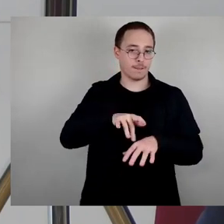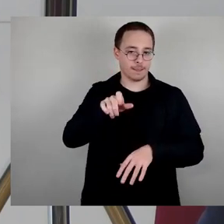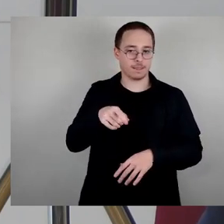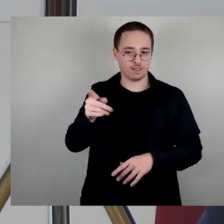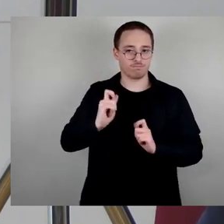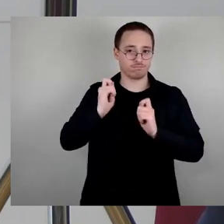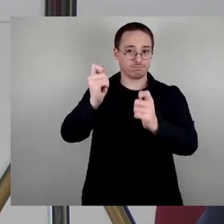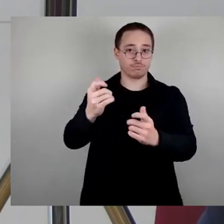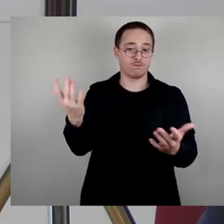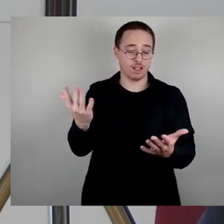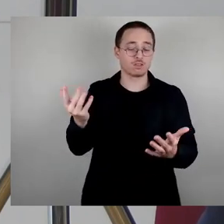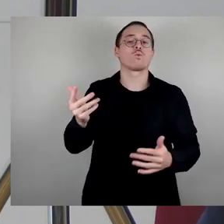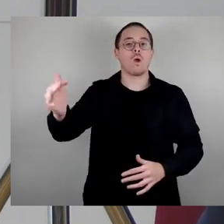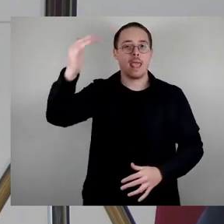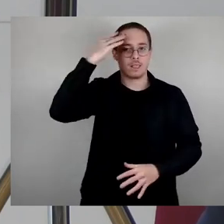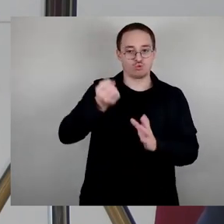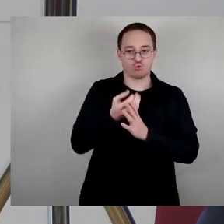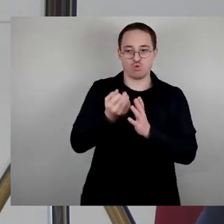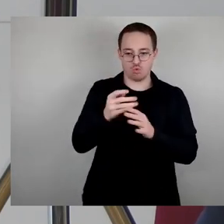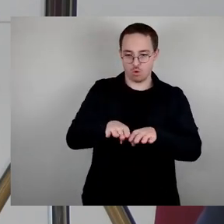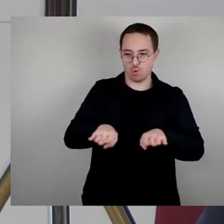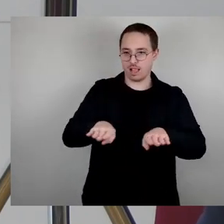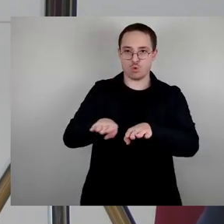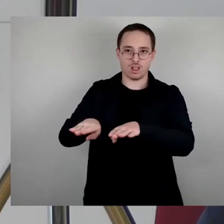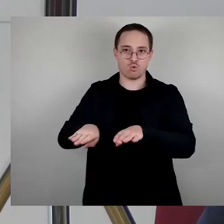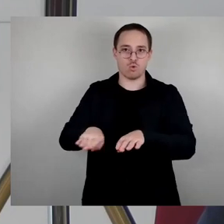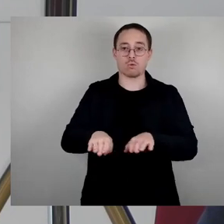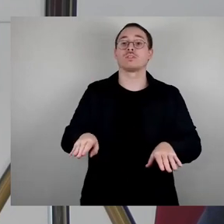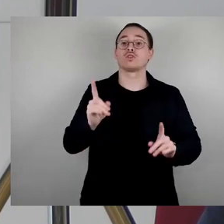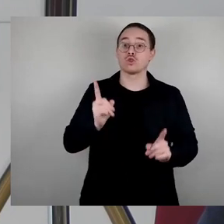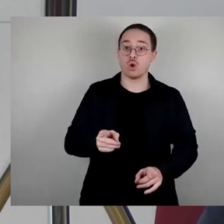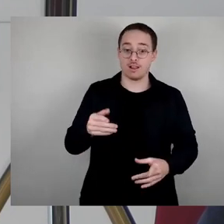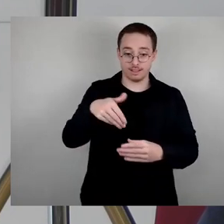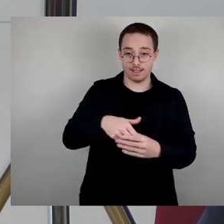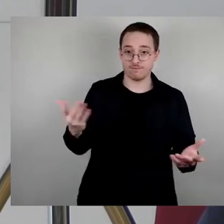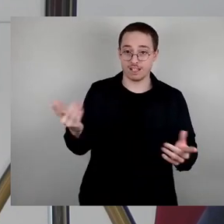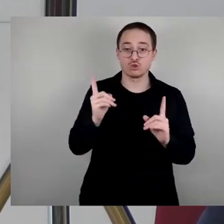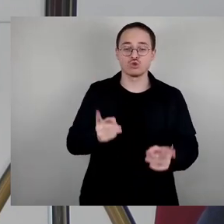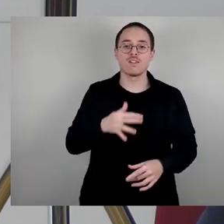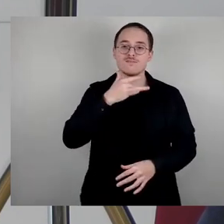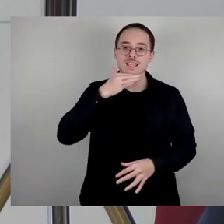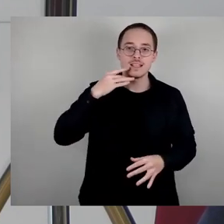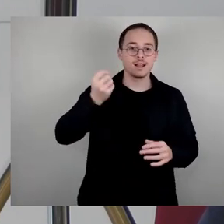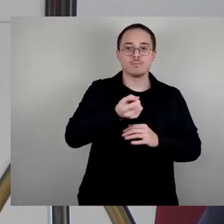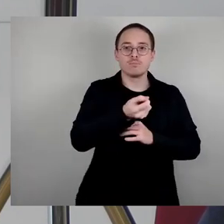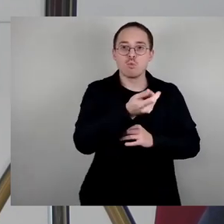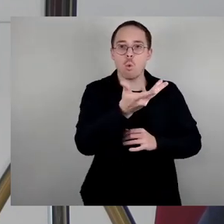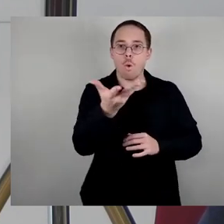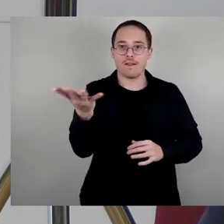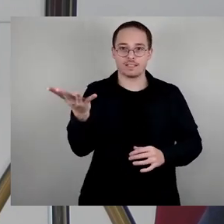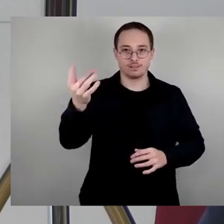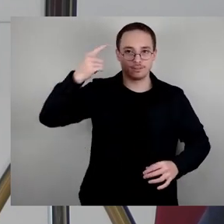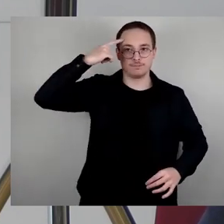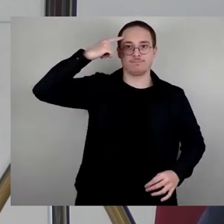Landeshauptstadt haben es vorgesehen, vielfältig zu gedenken, das heißt auch pluralistisch zu gedenken und das heißt auch nebeneinander von